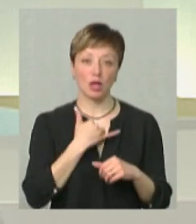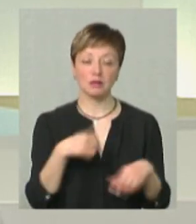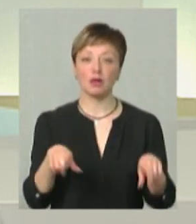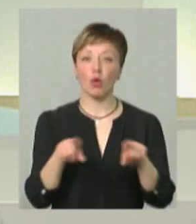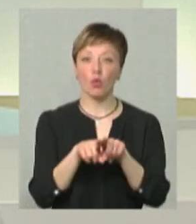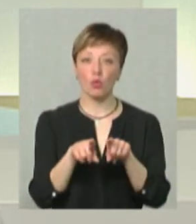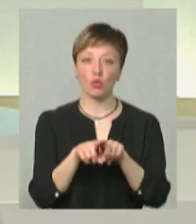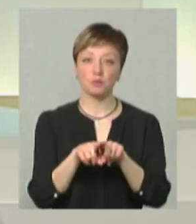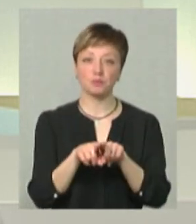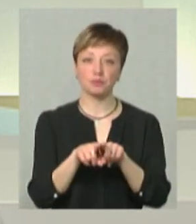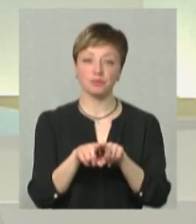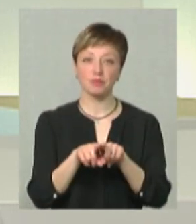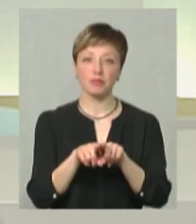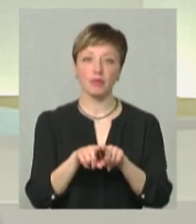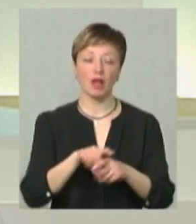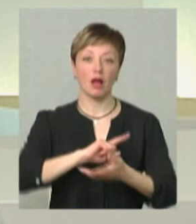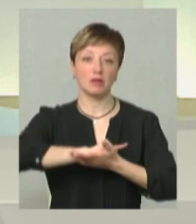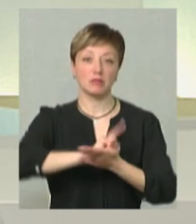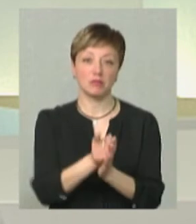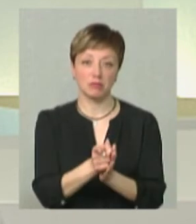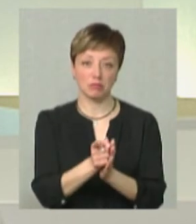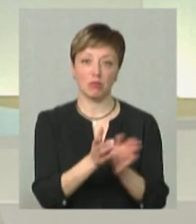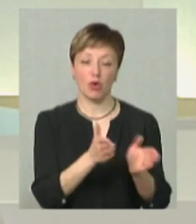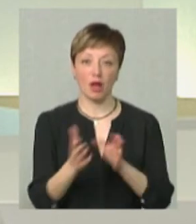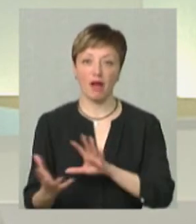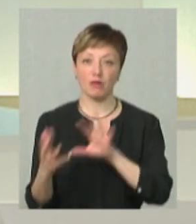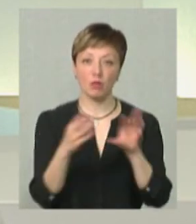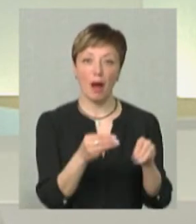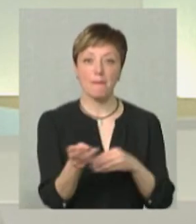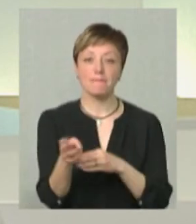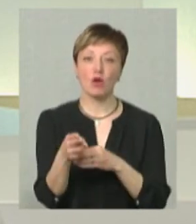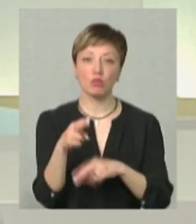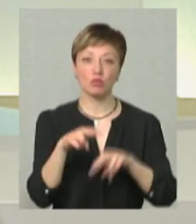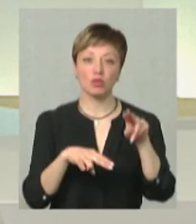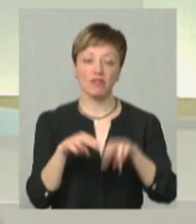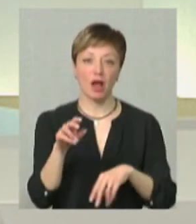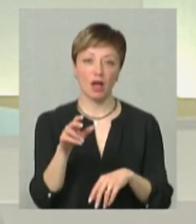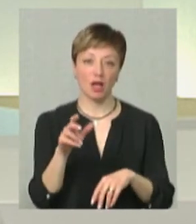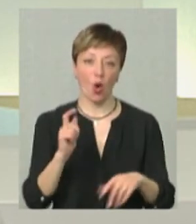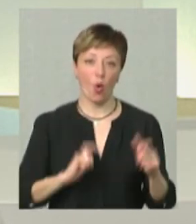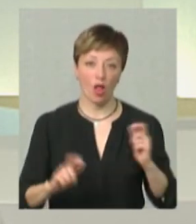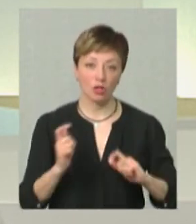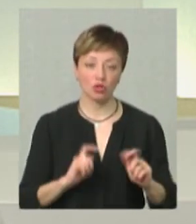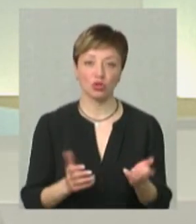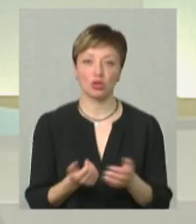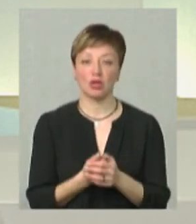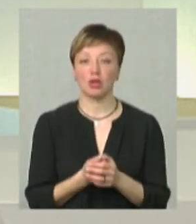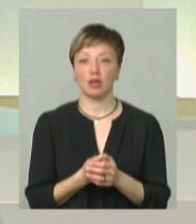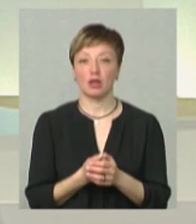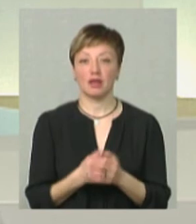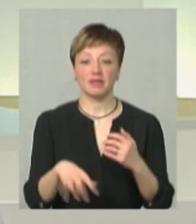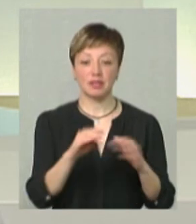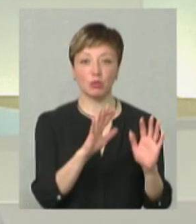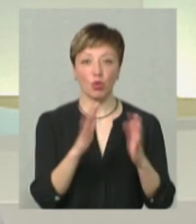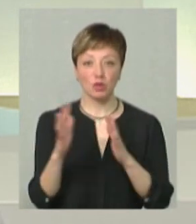такому, можна навіть сказати, пожежному порядку евакуювався Маріупольський будівельний коледж. От ті